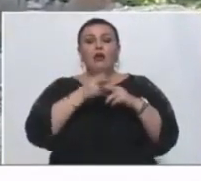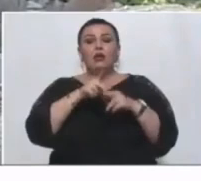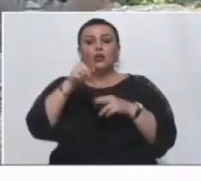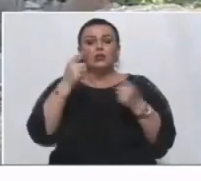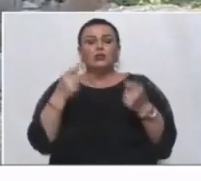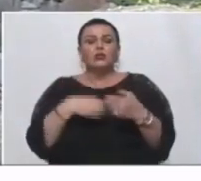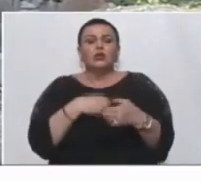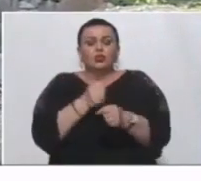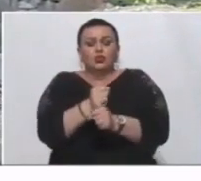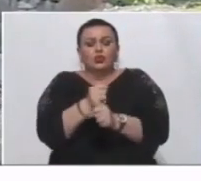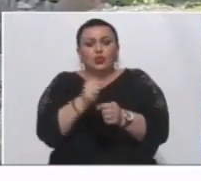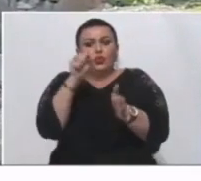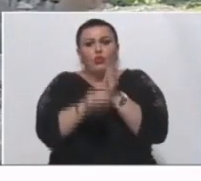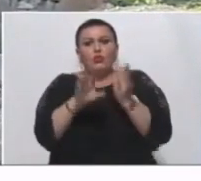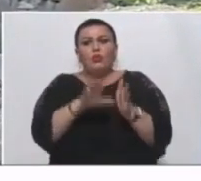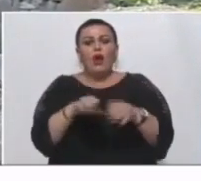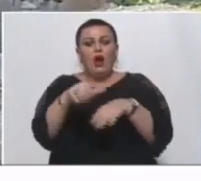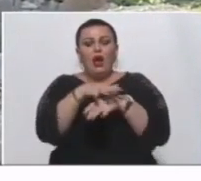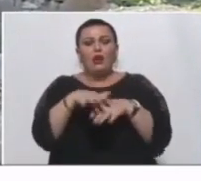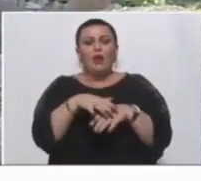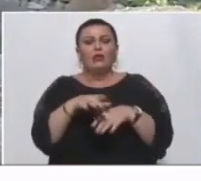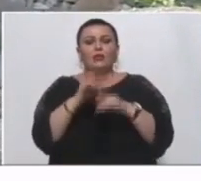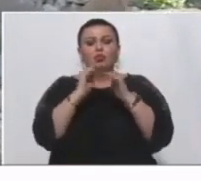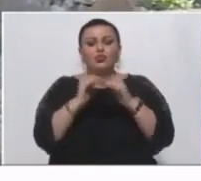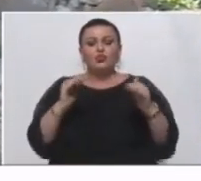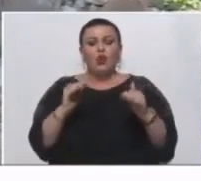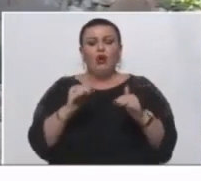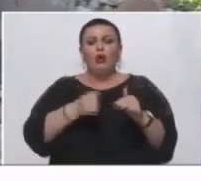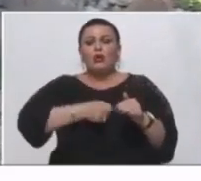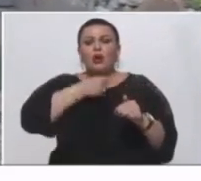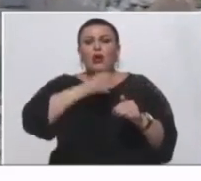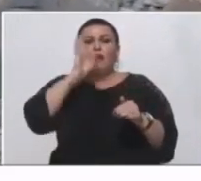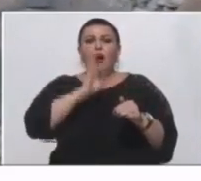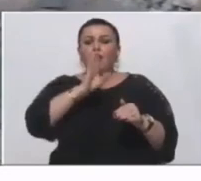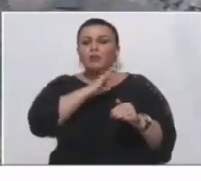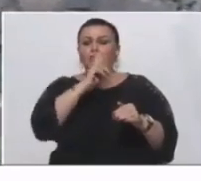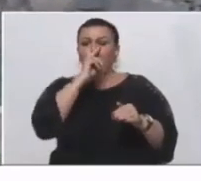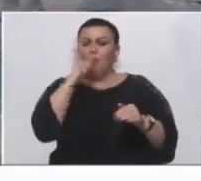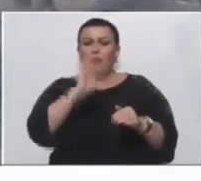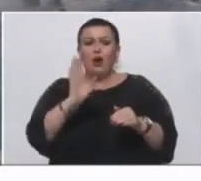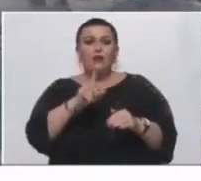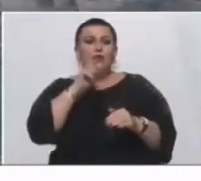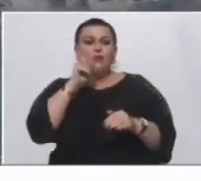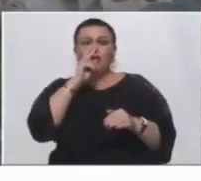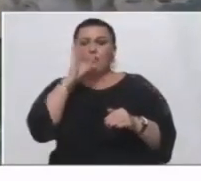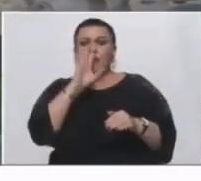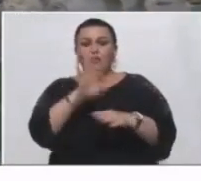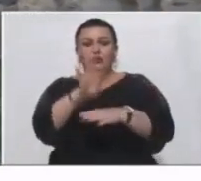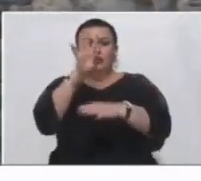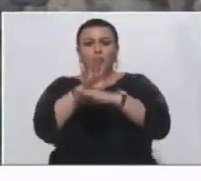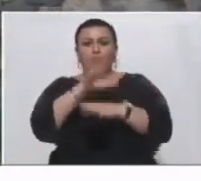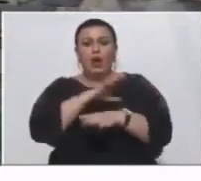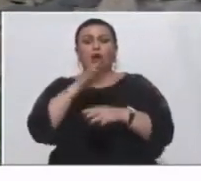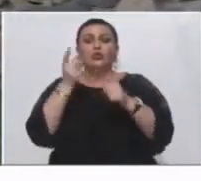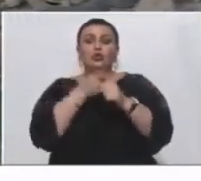bilmədilər, hamısını güllə qabağına verdilər və Başlıbelilər son məqama qədər ermənilərə qarşı müqavimət göstərdilər.